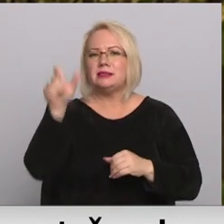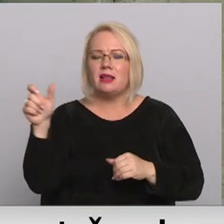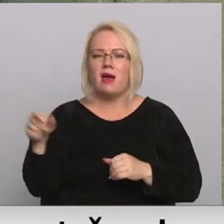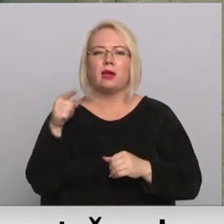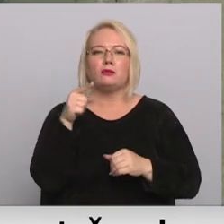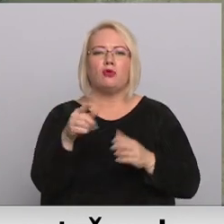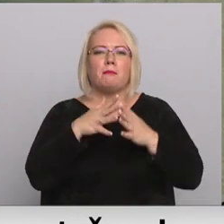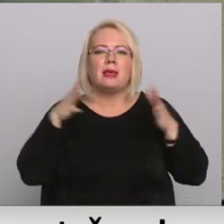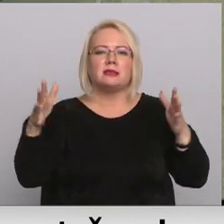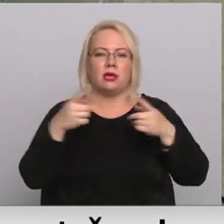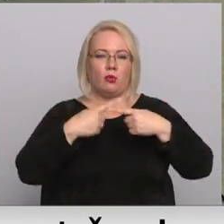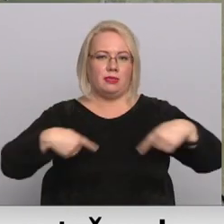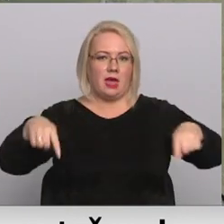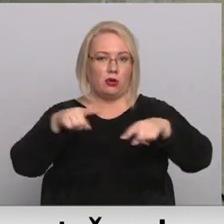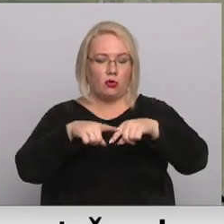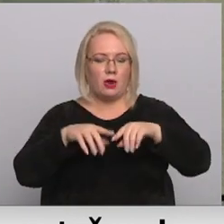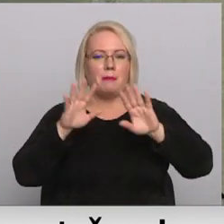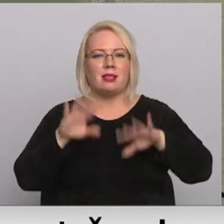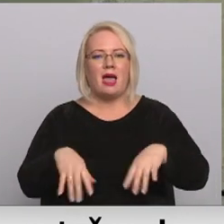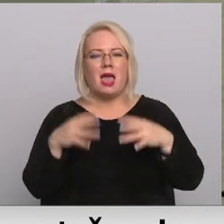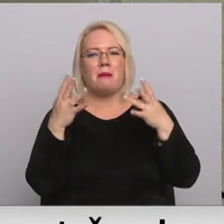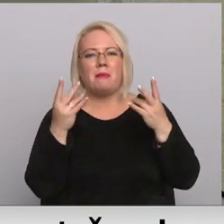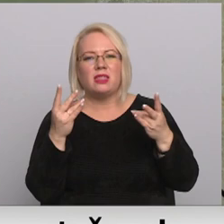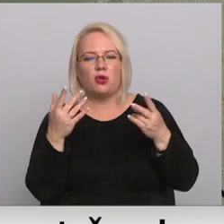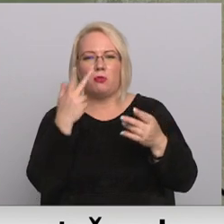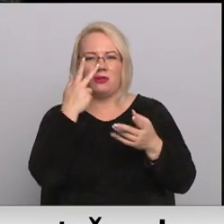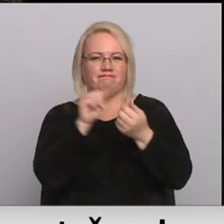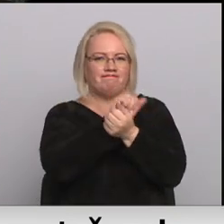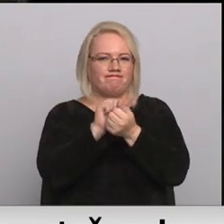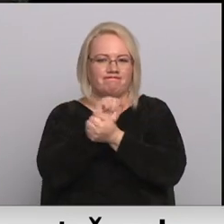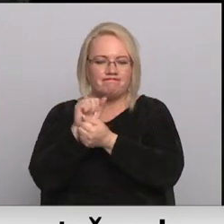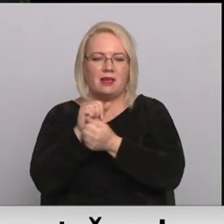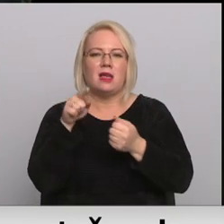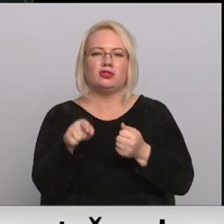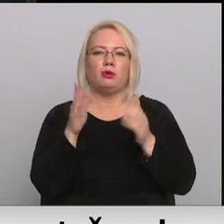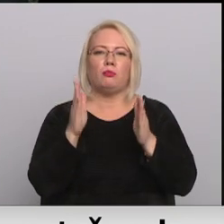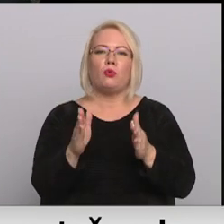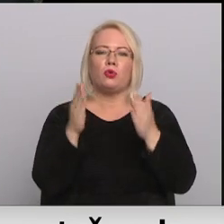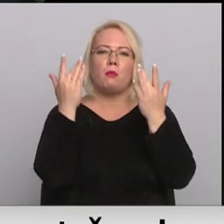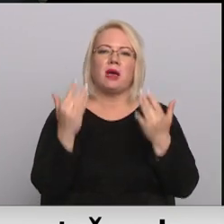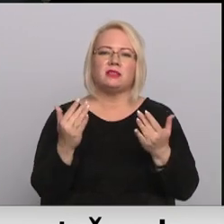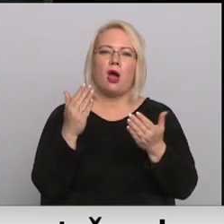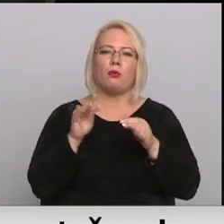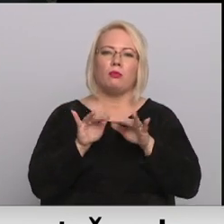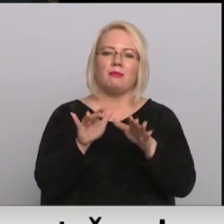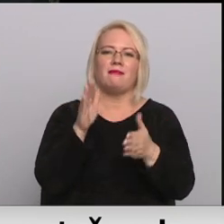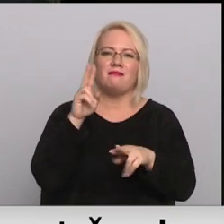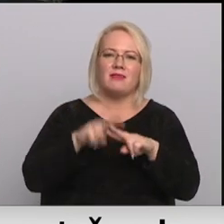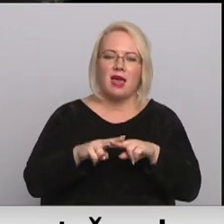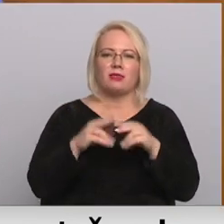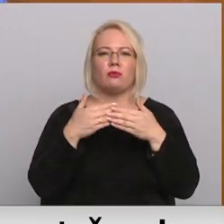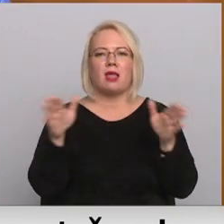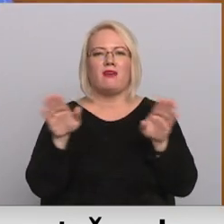teritoriju. Tomēr, lai mitruma un laika zobas karto patvertni kā pasākumu norises vietu vai kā muzei atvērt publikai, būtu